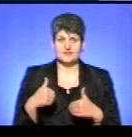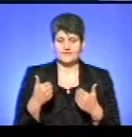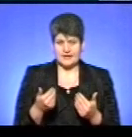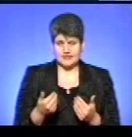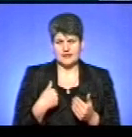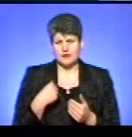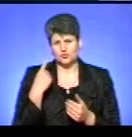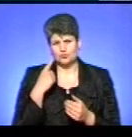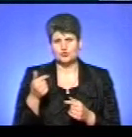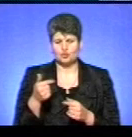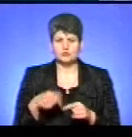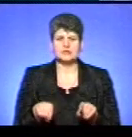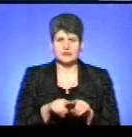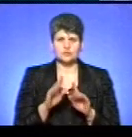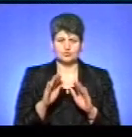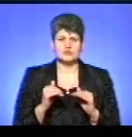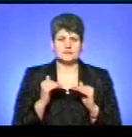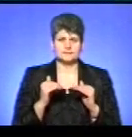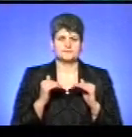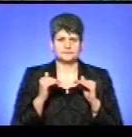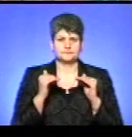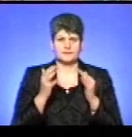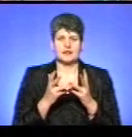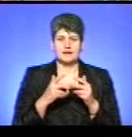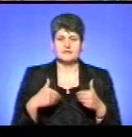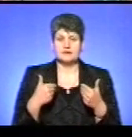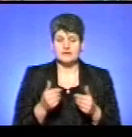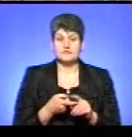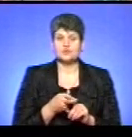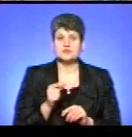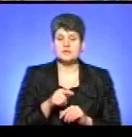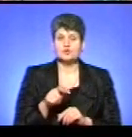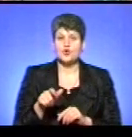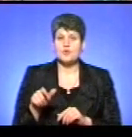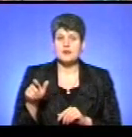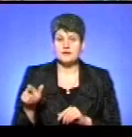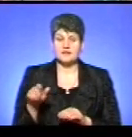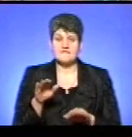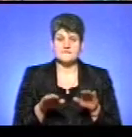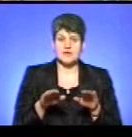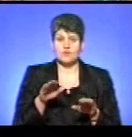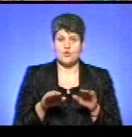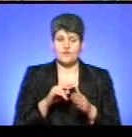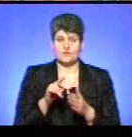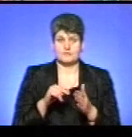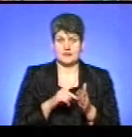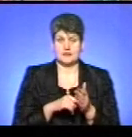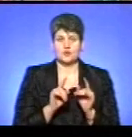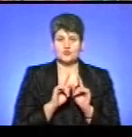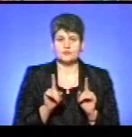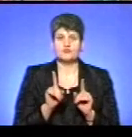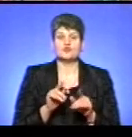думаю, що і грудень також буде зростати кількість звернень. В зв'язку з тим, що громадяни врегульовують питання, особливо щодо